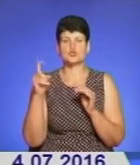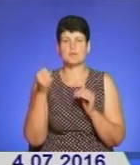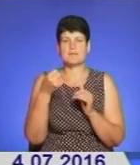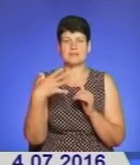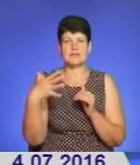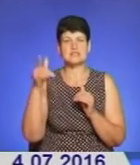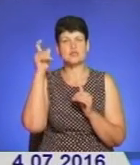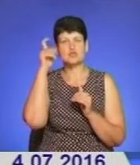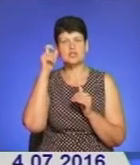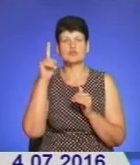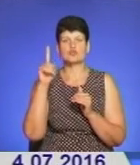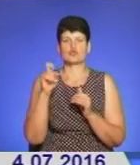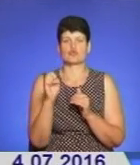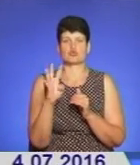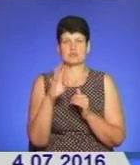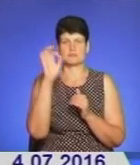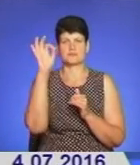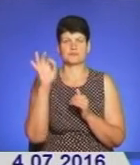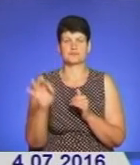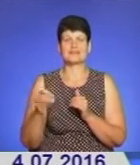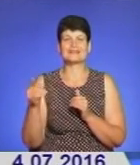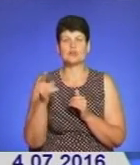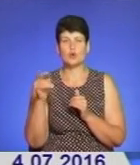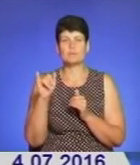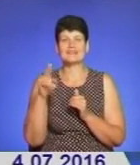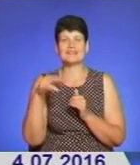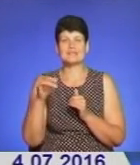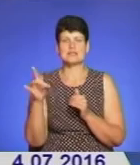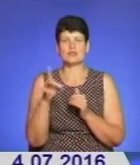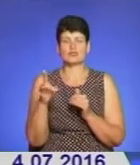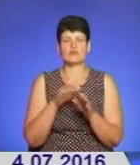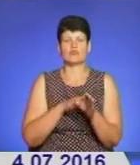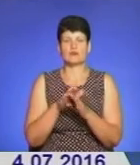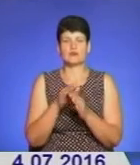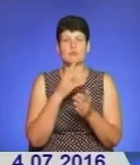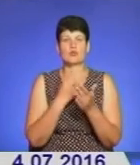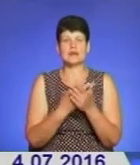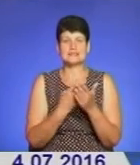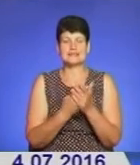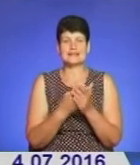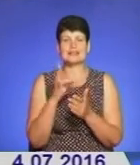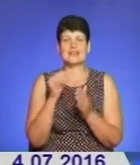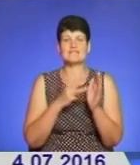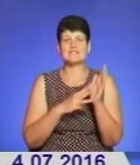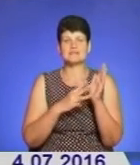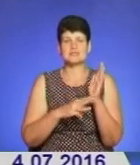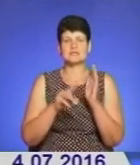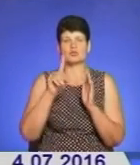Чортківський – 114%. Тернопіль та Підгаєцький район виконали показники із призову на 81